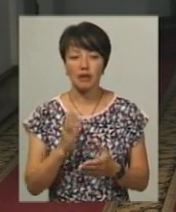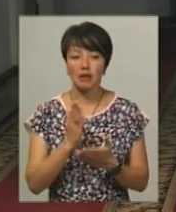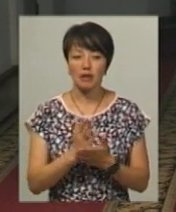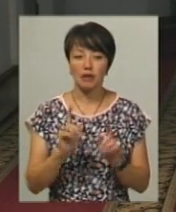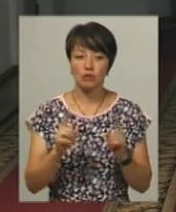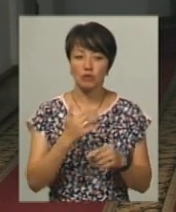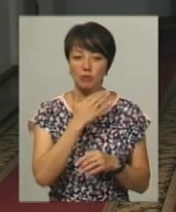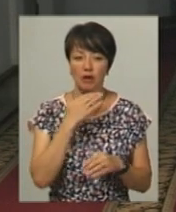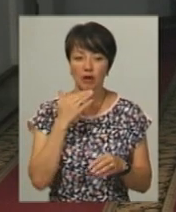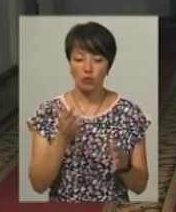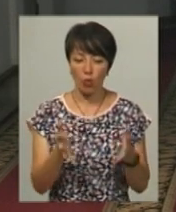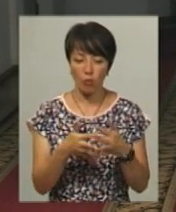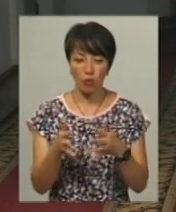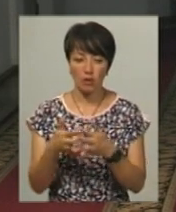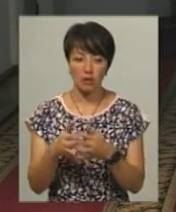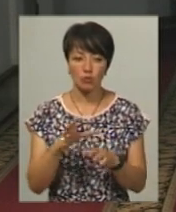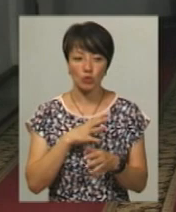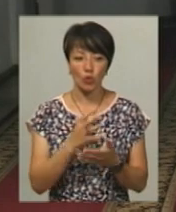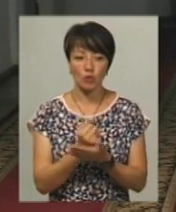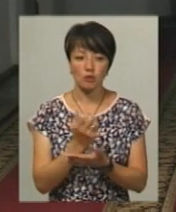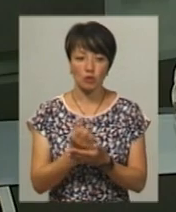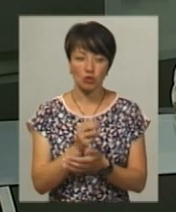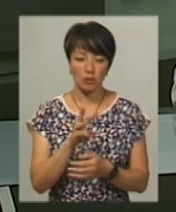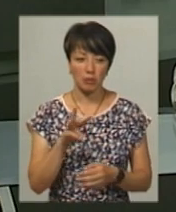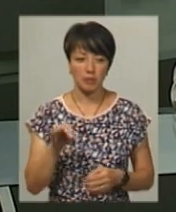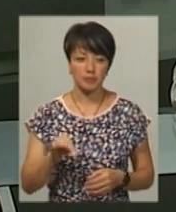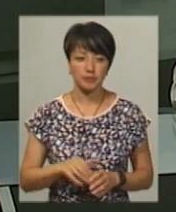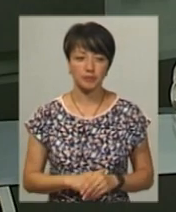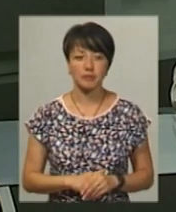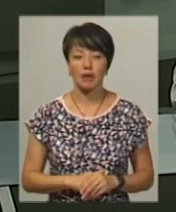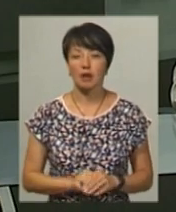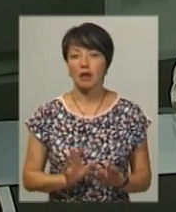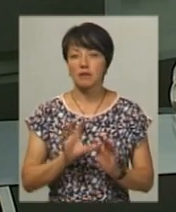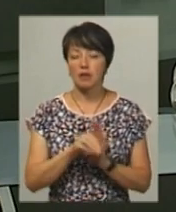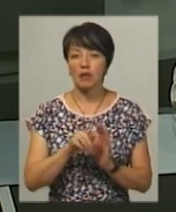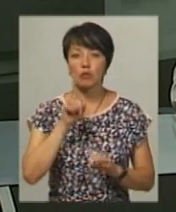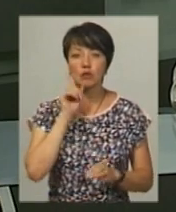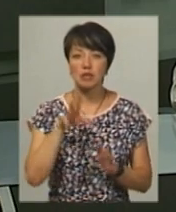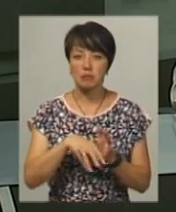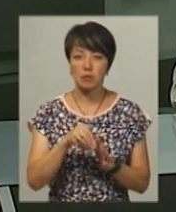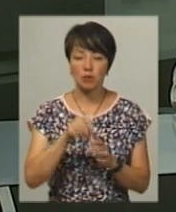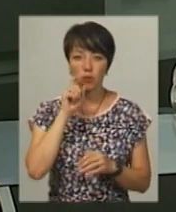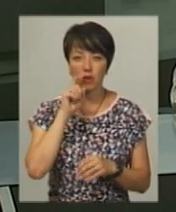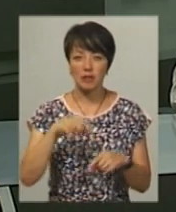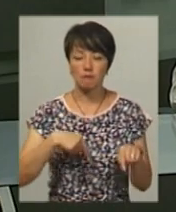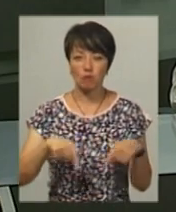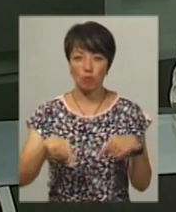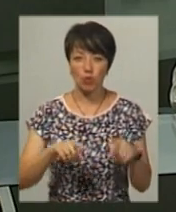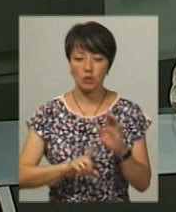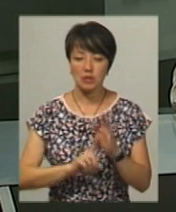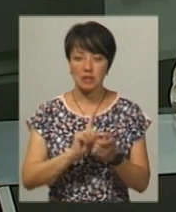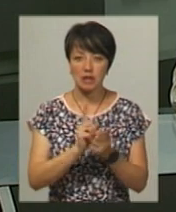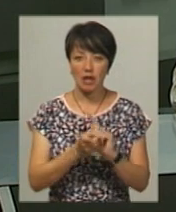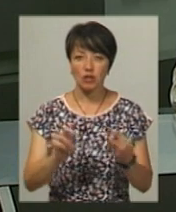дуже багато компонентів для того, аби бути успішними. У складі молодіжної збірної України з футболу, яка стала